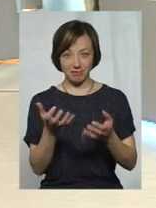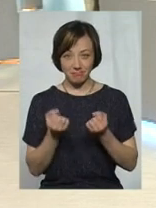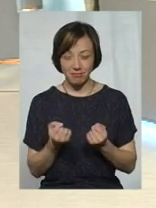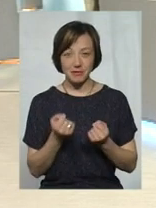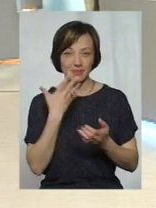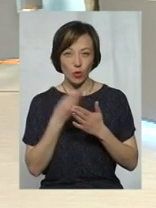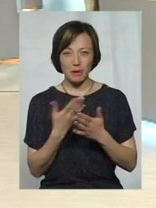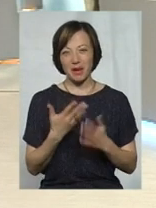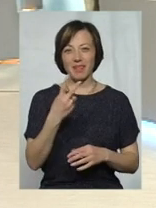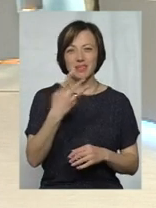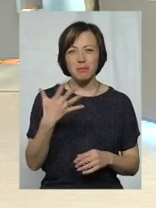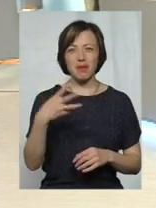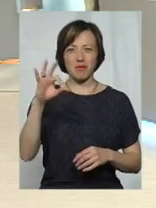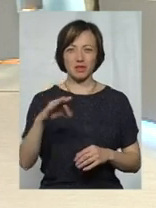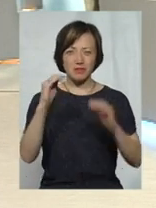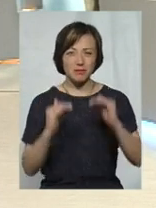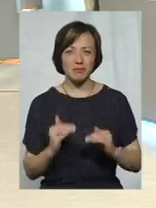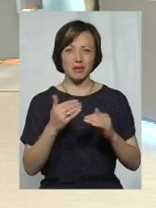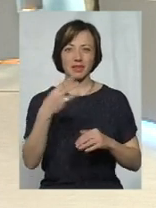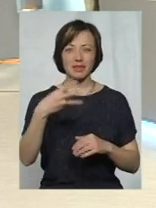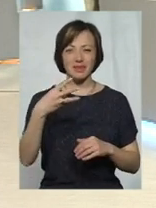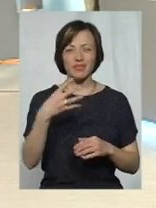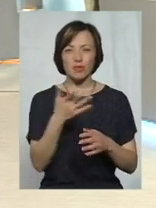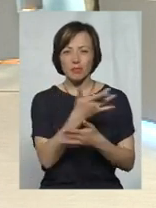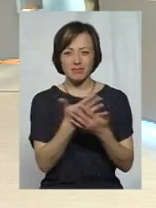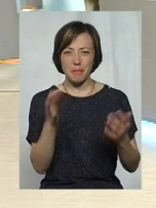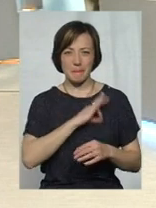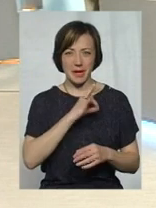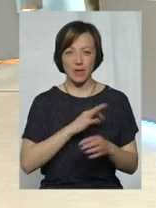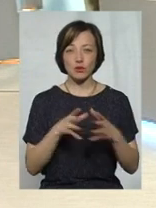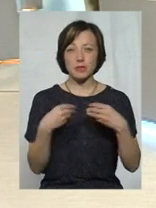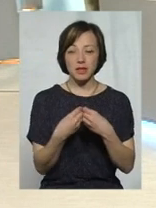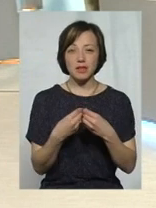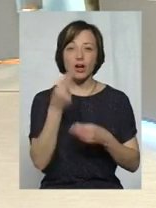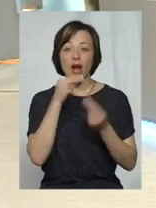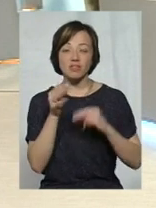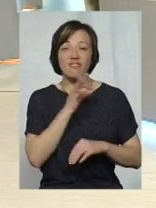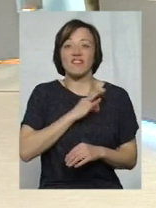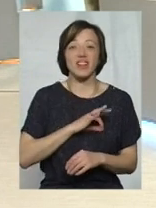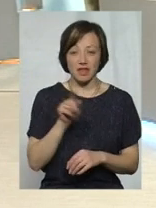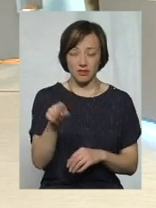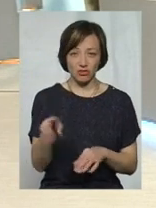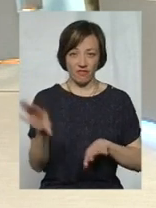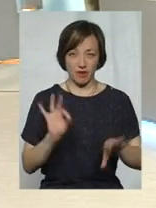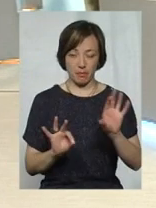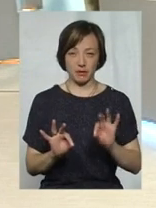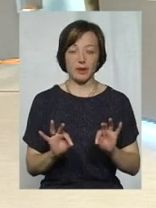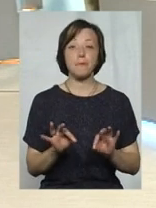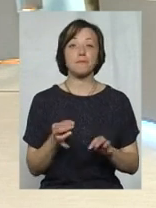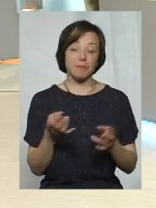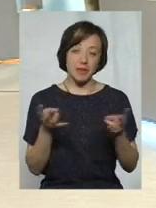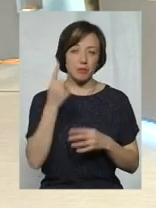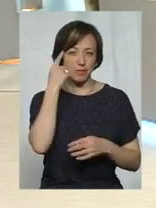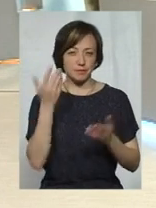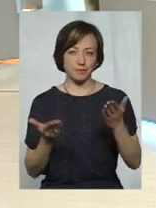більше б відтримував відшкодування. Не він, мається ввідо, пільга, спрацювала в вигіднішому варіанті. Тому тут